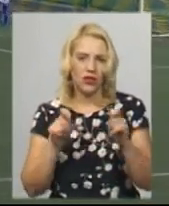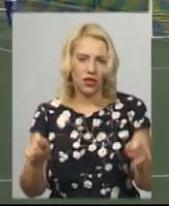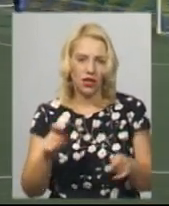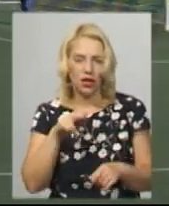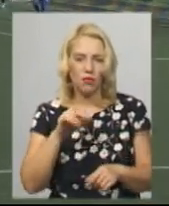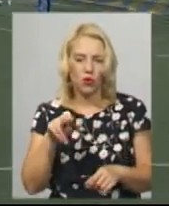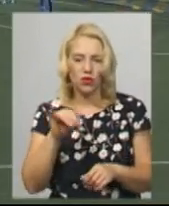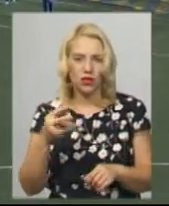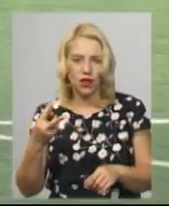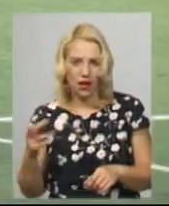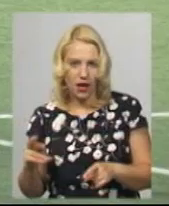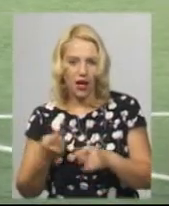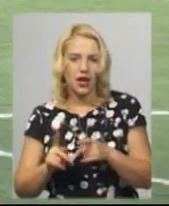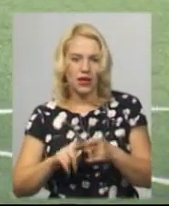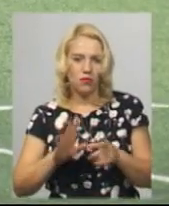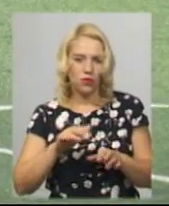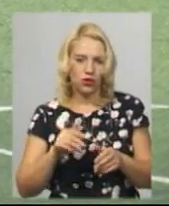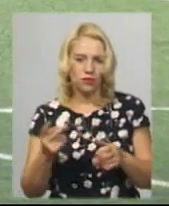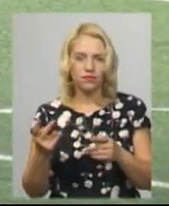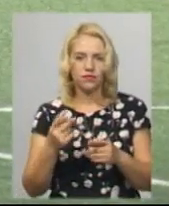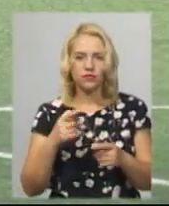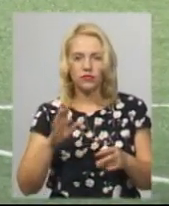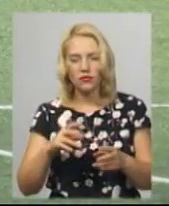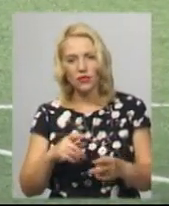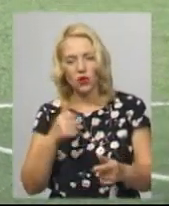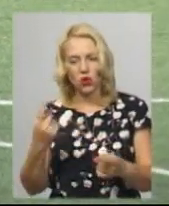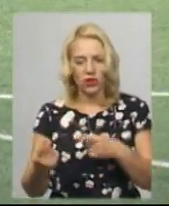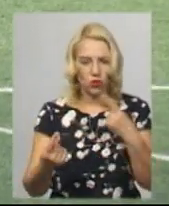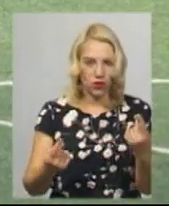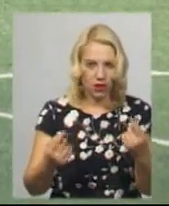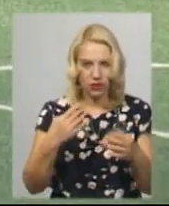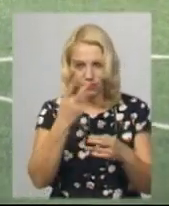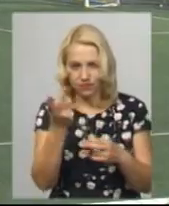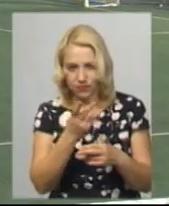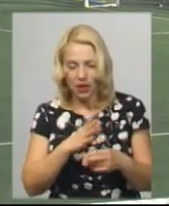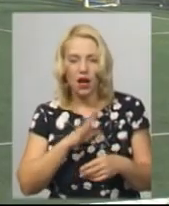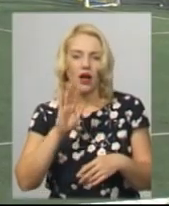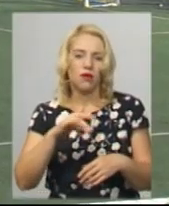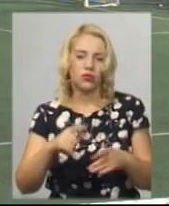суперникам вдалося відігратися. Рахунок один-один. Наприкінці другого тайму суддя призначає пенальті.